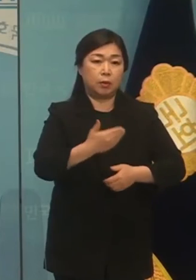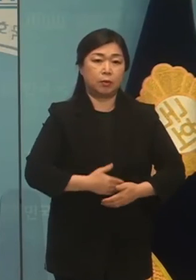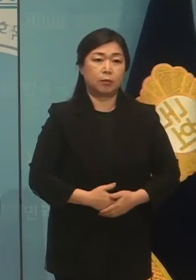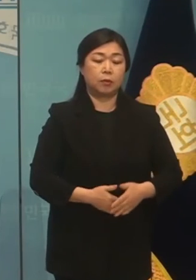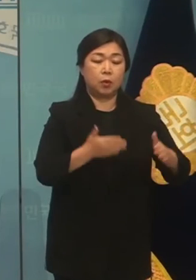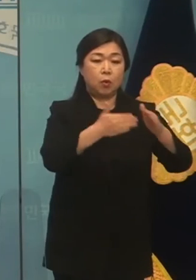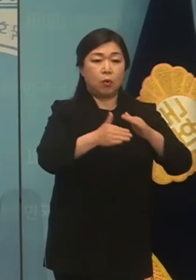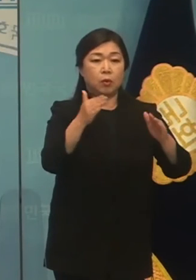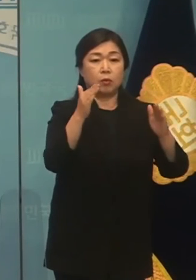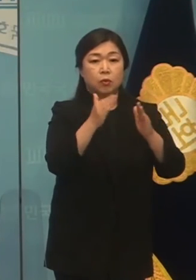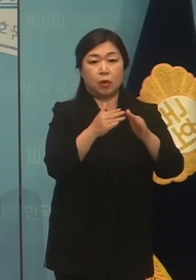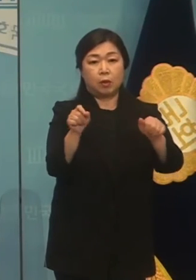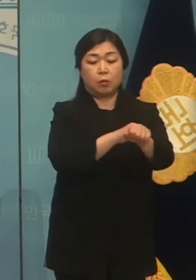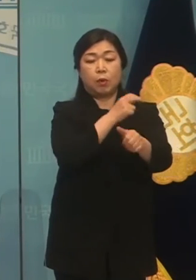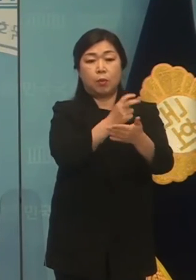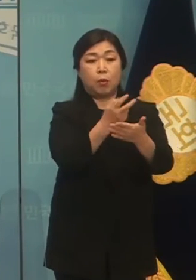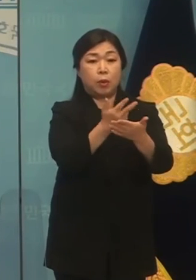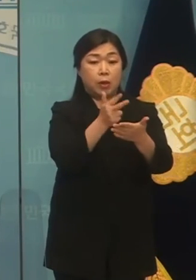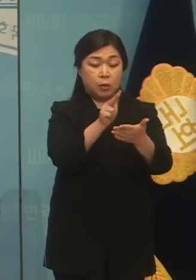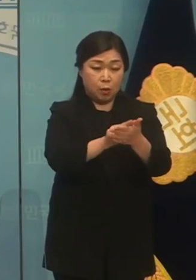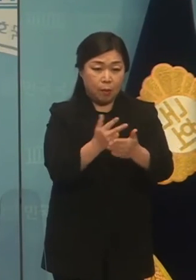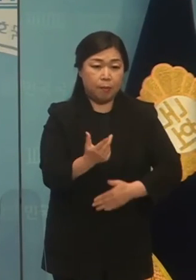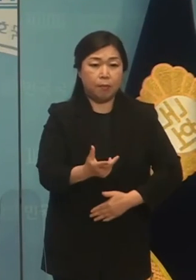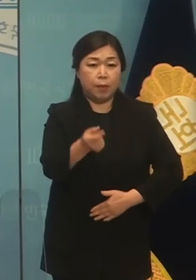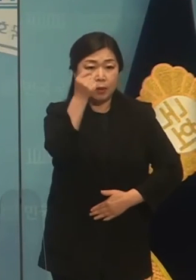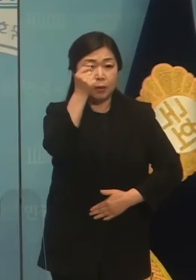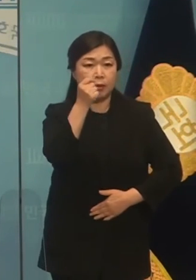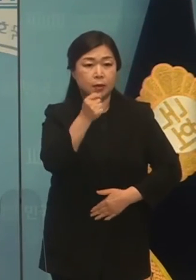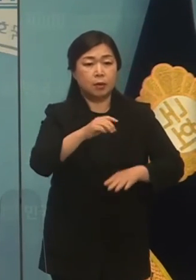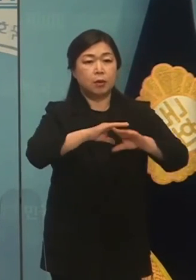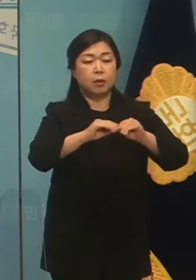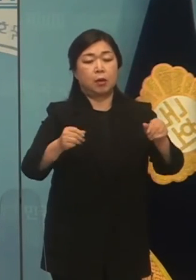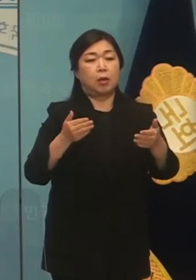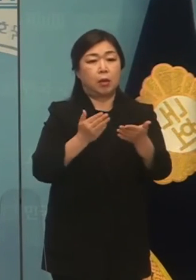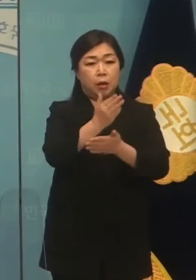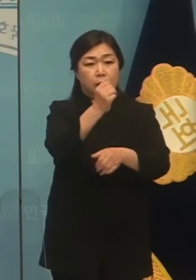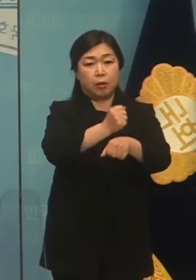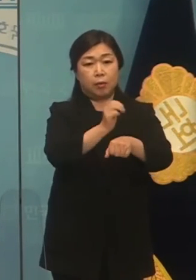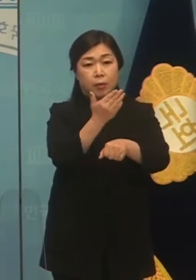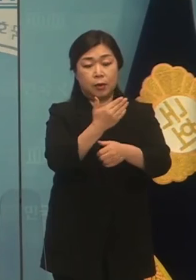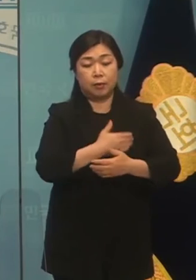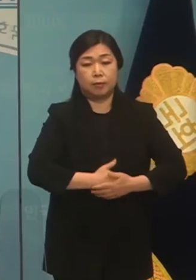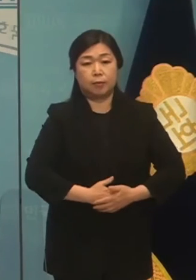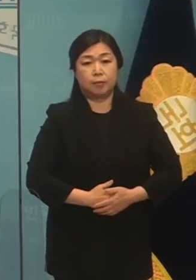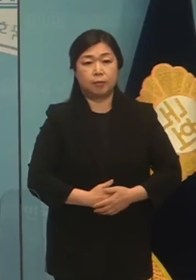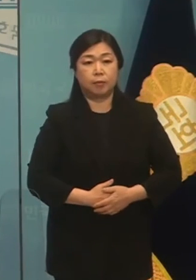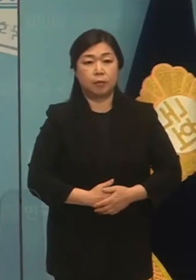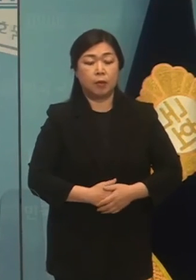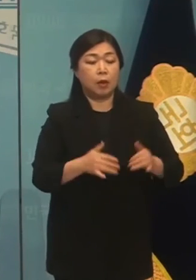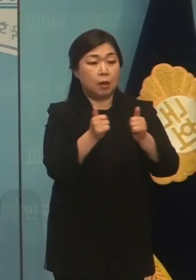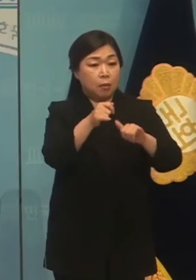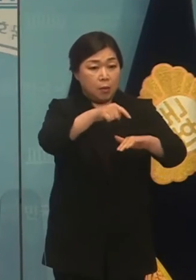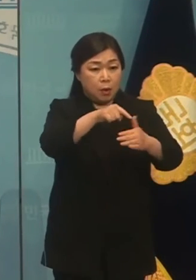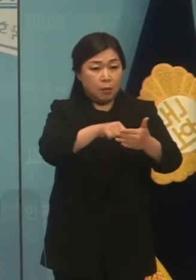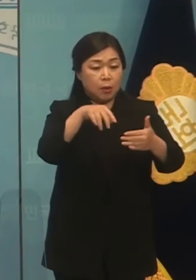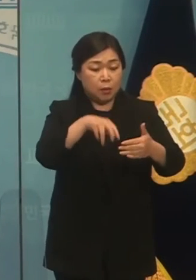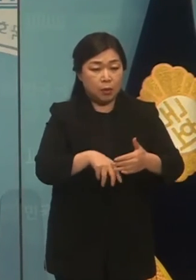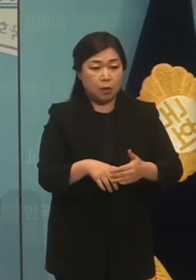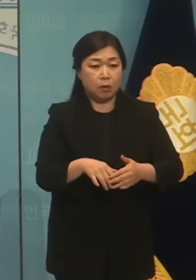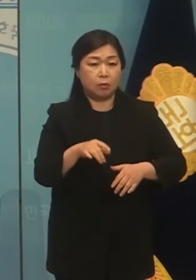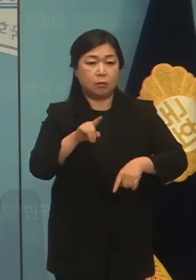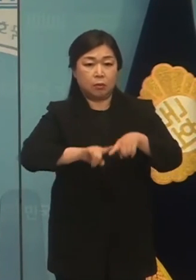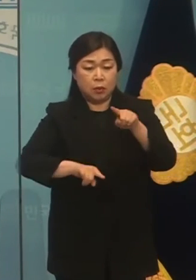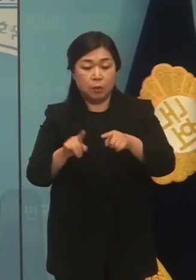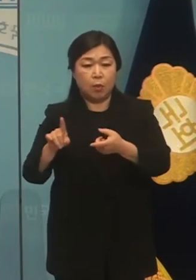공공주택특별법 개정안 등을 빨리, 식욕히 처리해야 할 것입니다. 민심한테 당뇌당략과